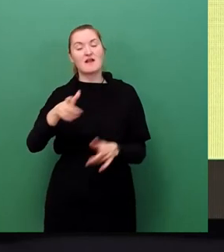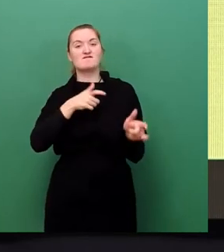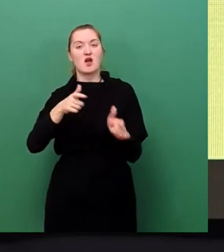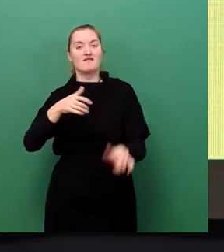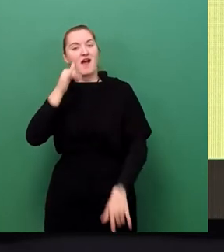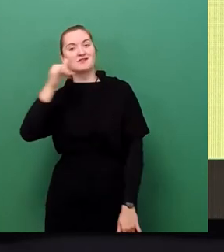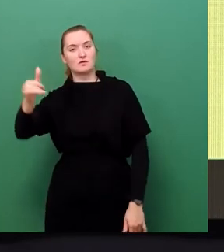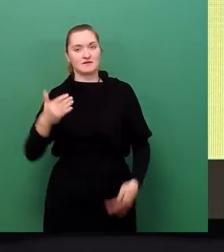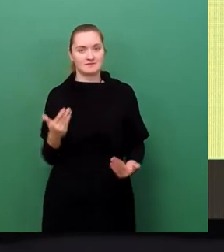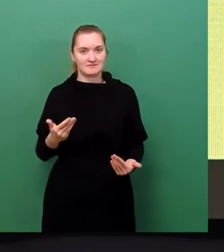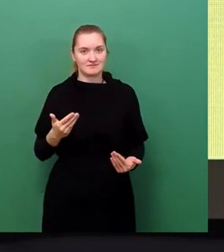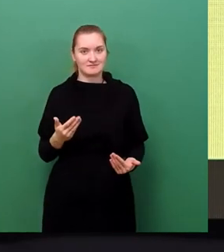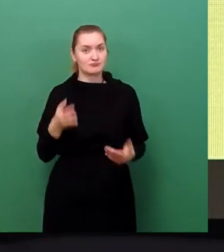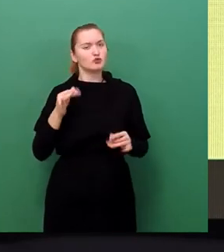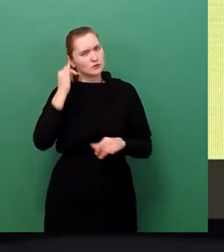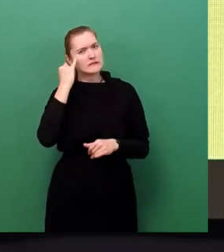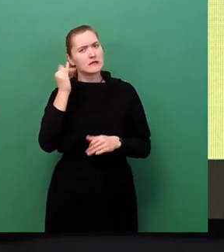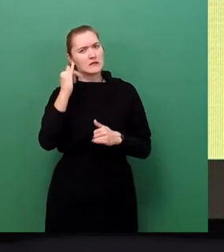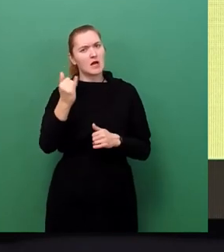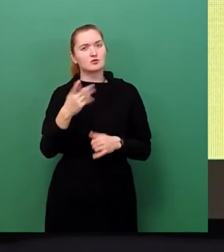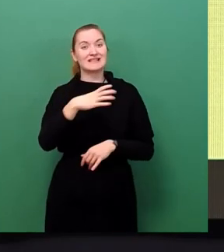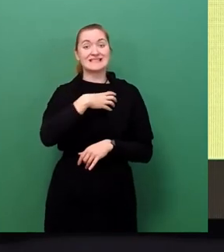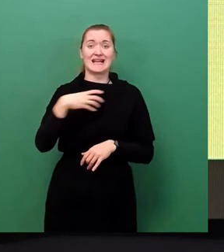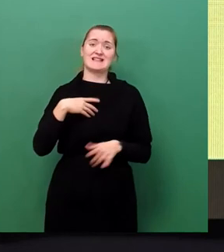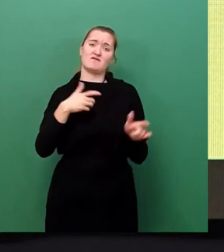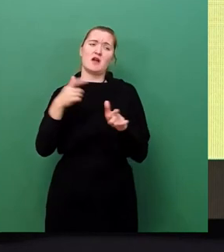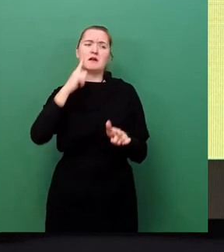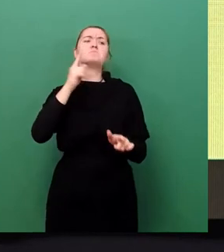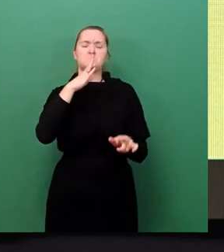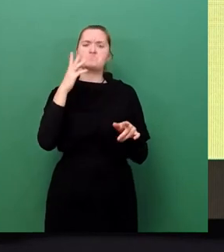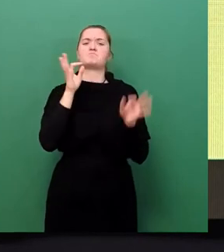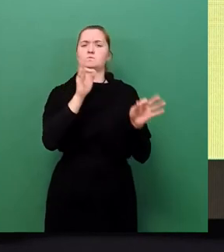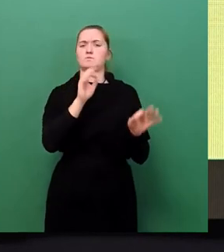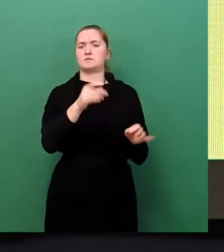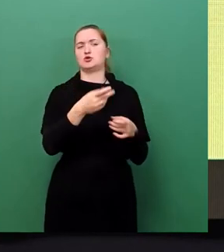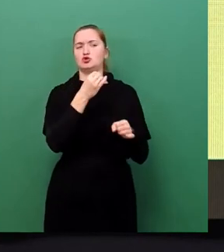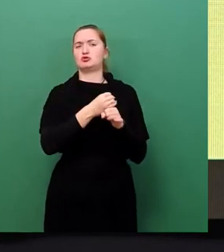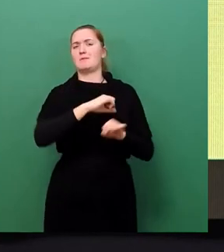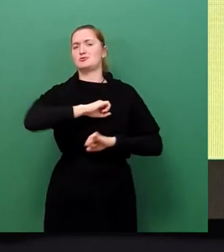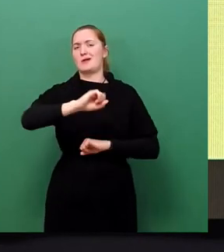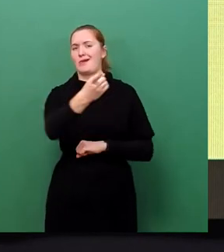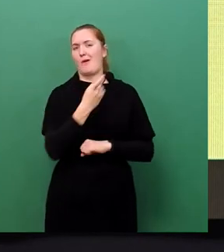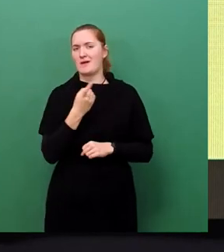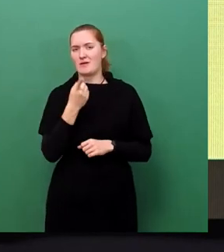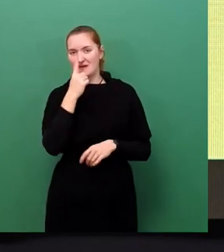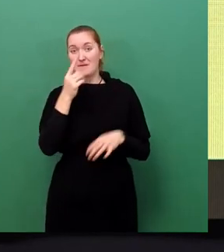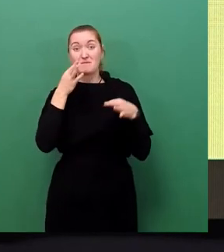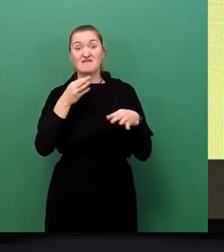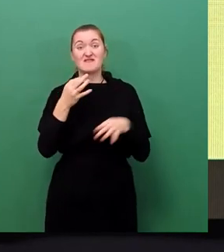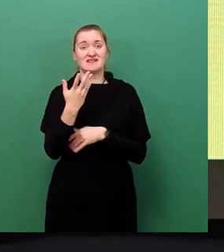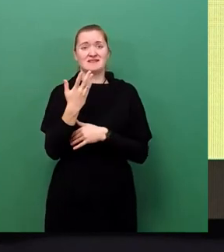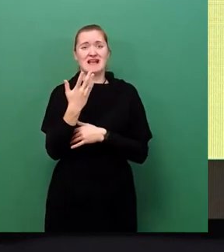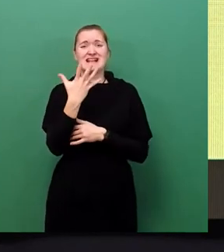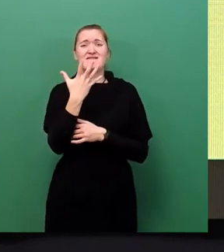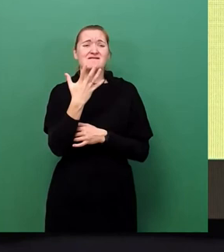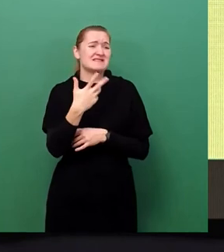Es ist grundsätzlich immer ein guter Gedanke, weil auf die Dresdner Feuerwehr ist Verlass. Wenn aber an 50 Stellen gleichzeitig aus Dresden die Feuerwehr angerufen wird, ist die